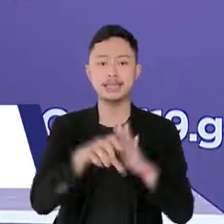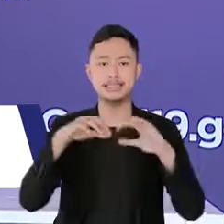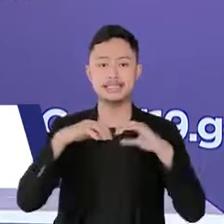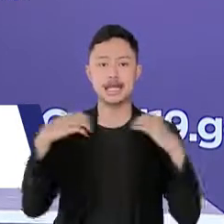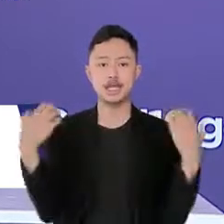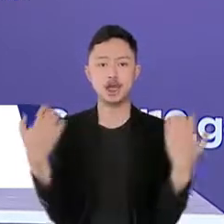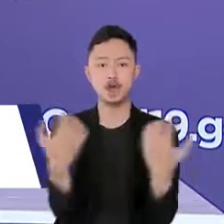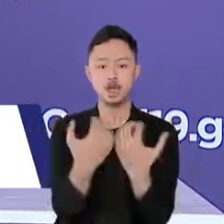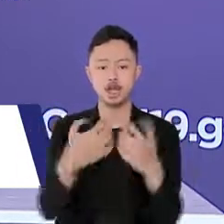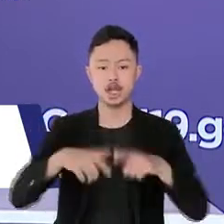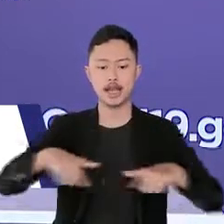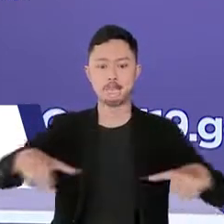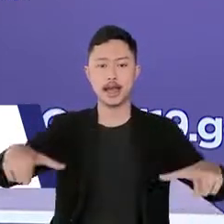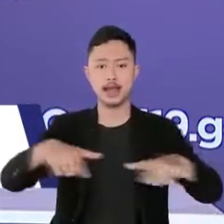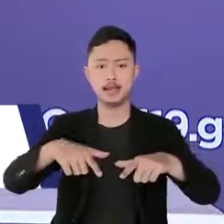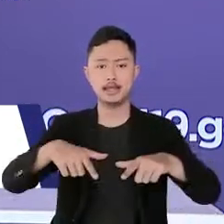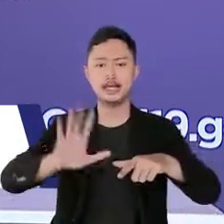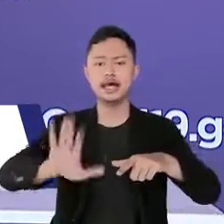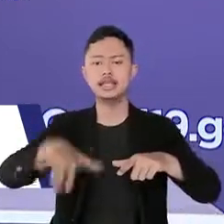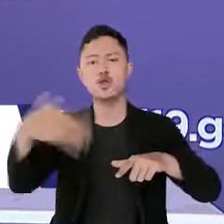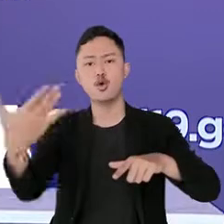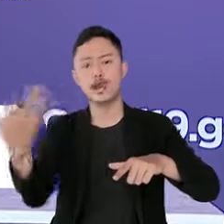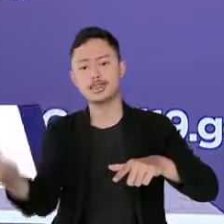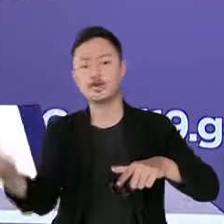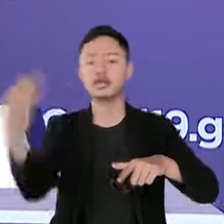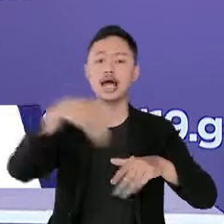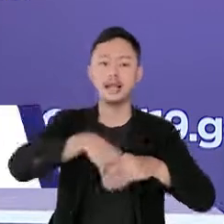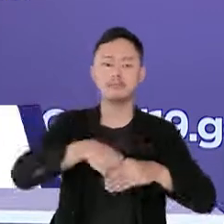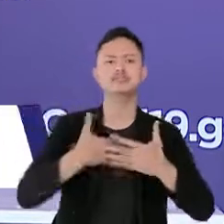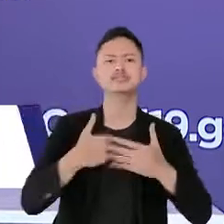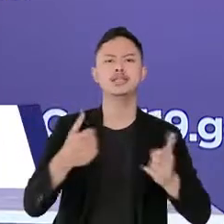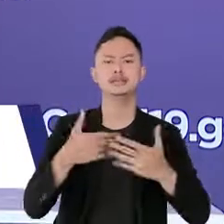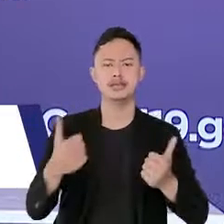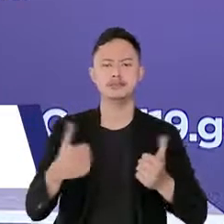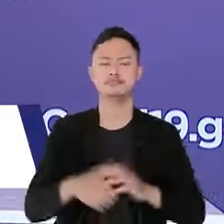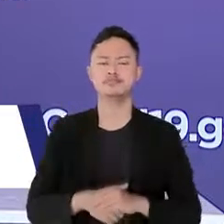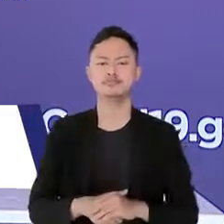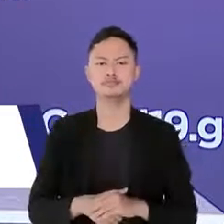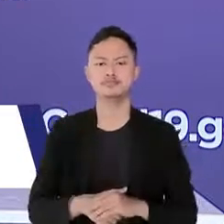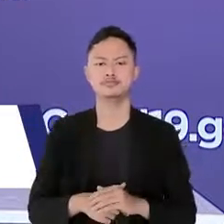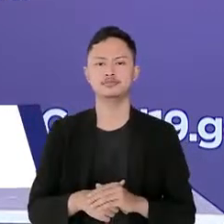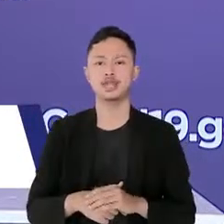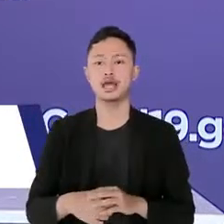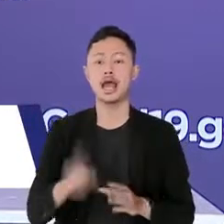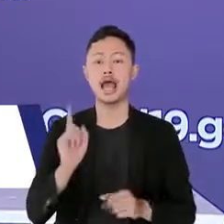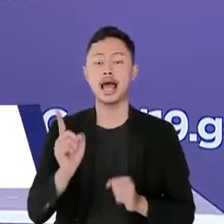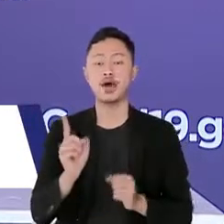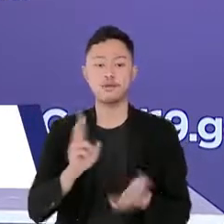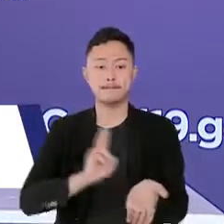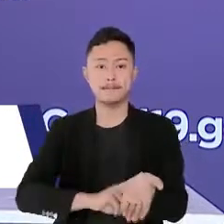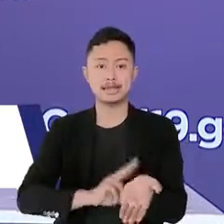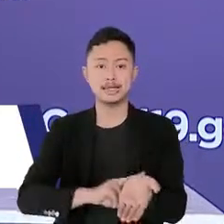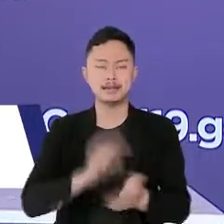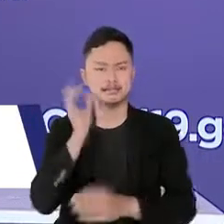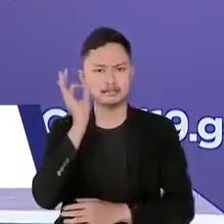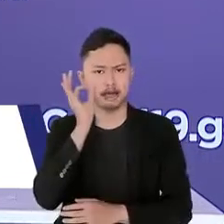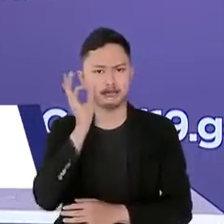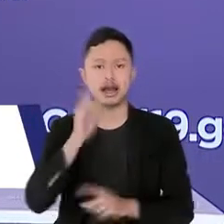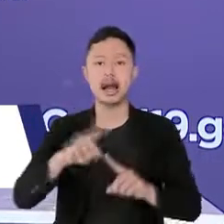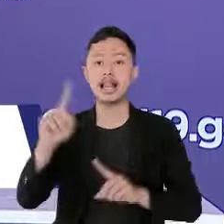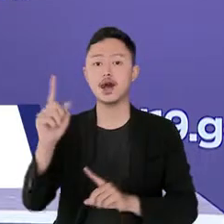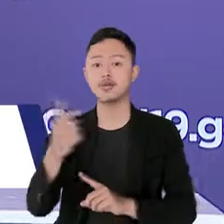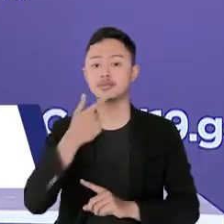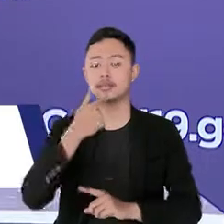apabila ditemukan tamu atau penonton yang positif COVID-19 maka tidak diizinkan untuk memasuki lokasi pertandingan PON